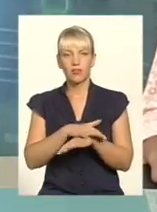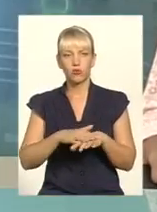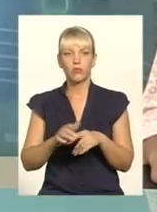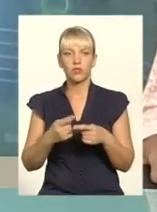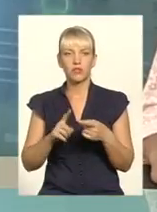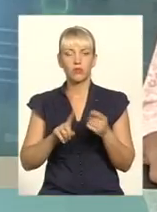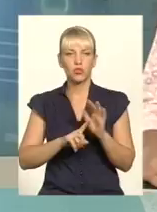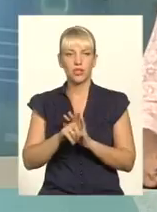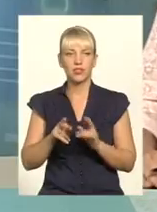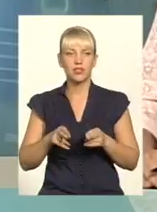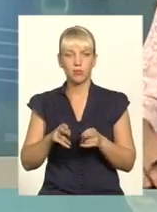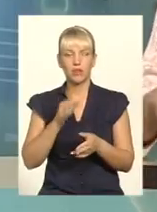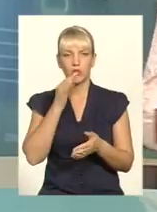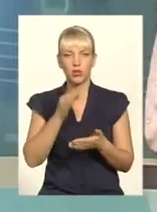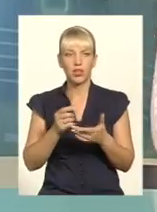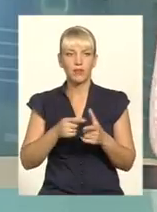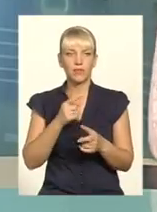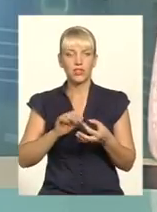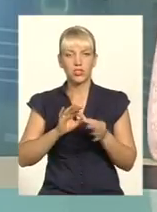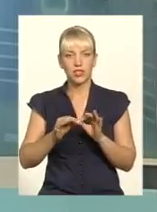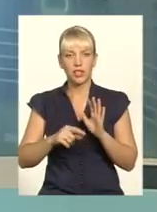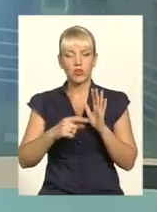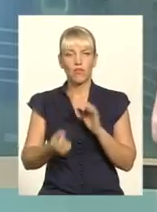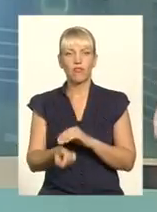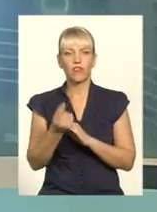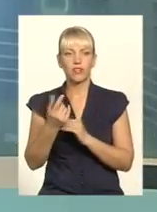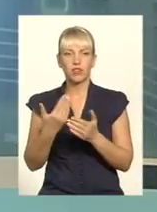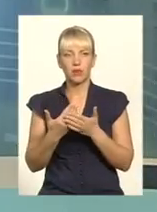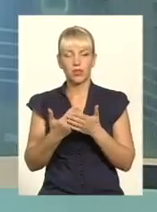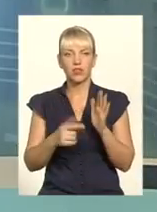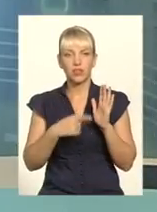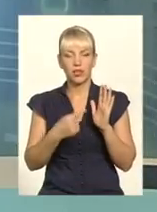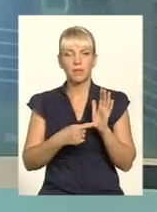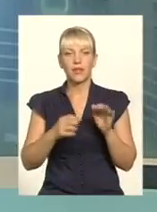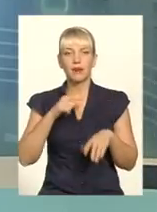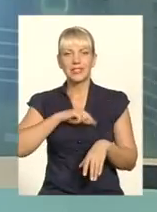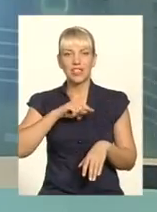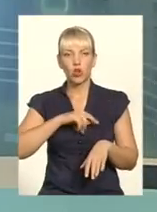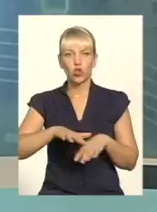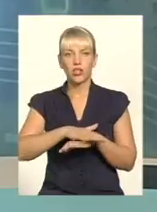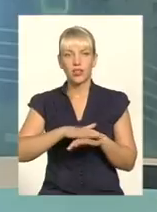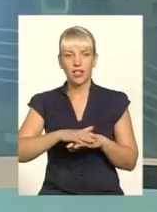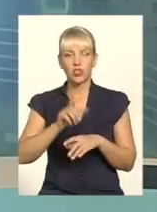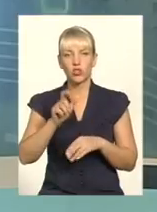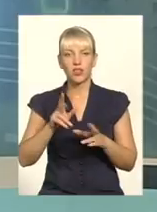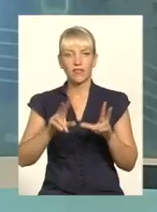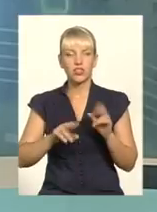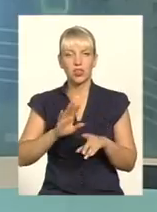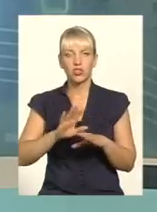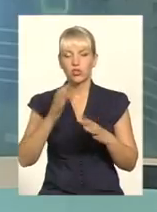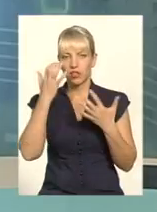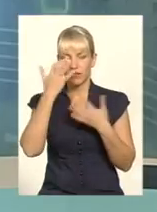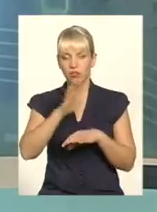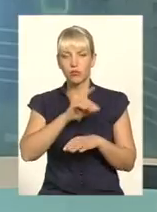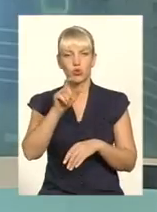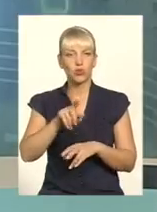відповідальність. Чи складно виявити? От ми говоримо, психологі натовпу, людина вважає, що вона невидума, що її не